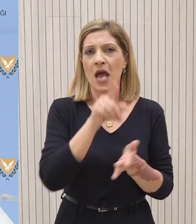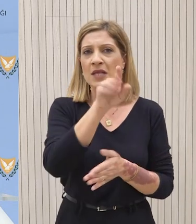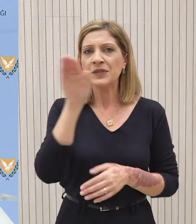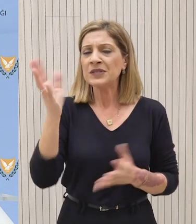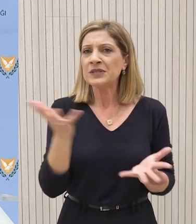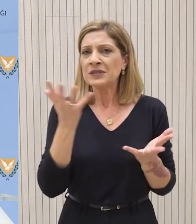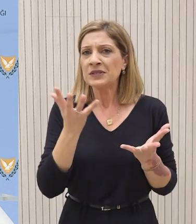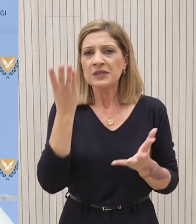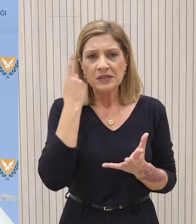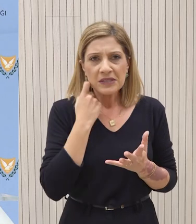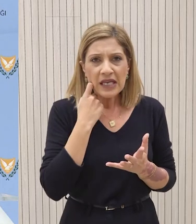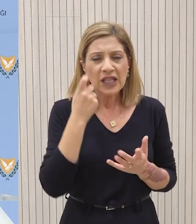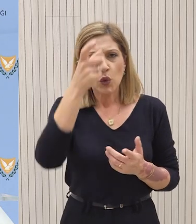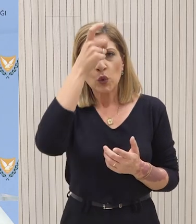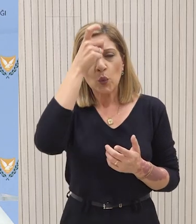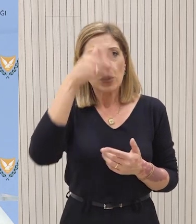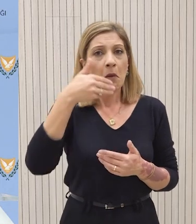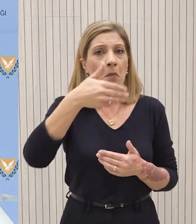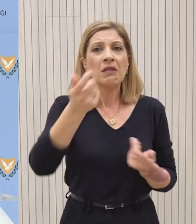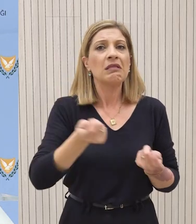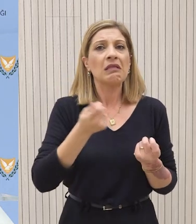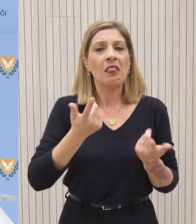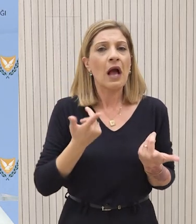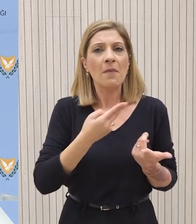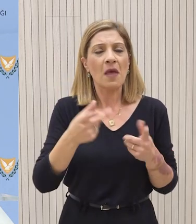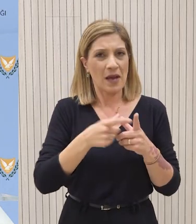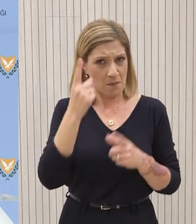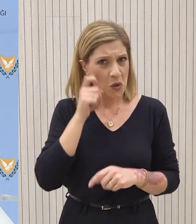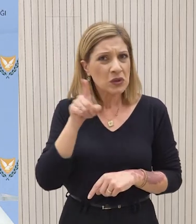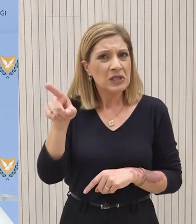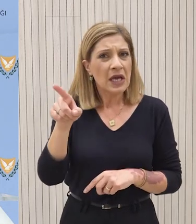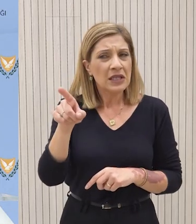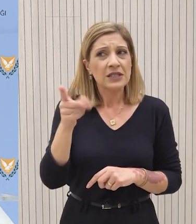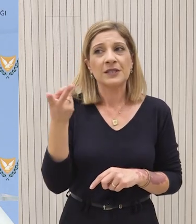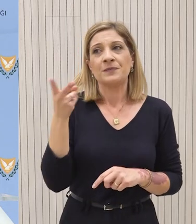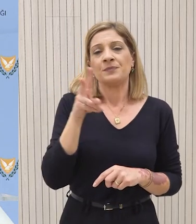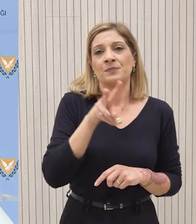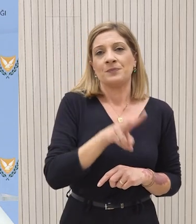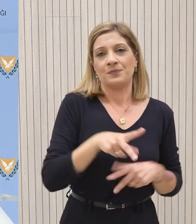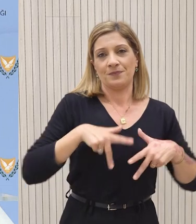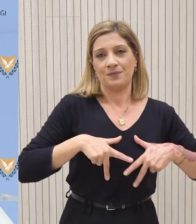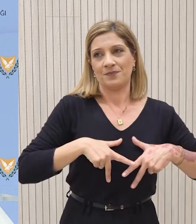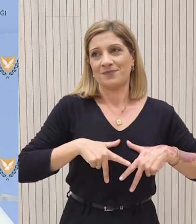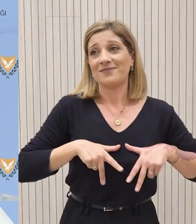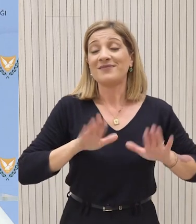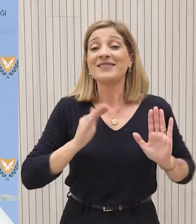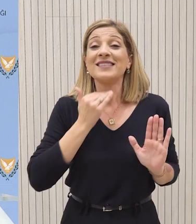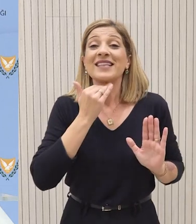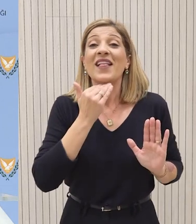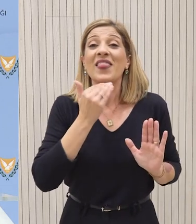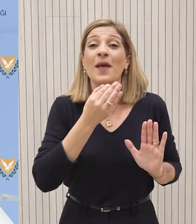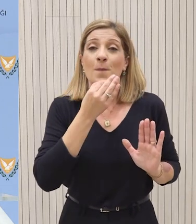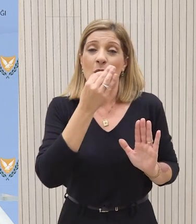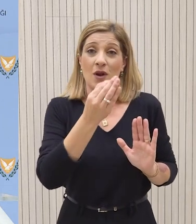είχαν για τη στάση της Ουρκίας στα ελληνικά βήματα από αναμήνους του Ιδιουακού. Αντιλαμβάνεστε ότι δεν μπορώ να αφαιρθώ σε μια